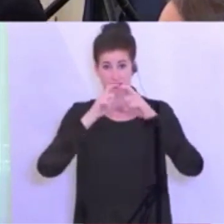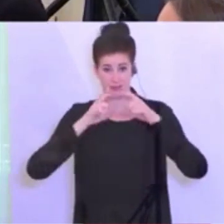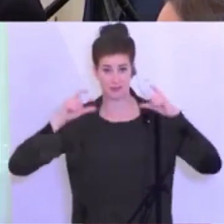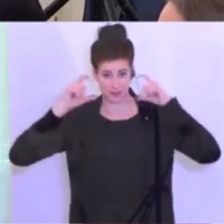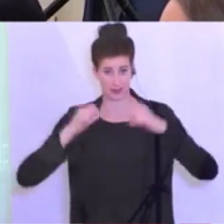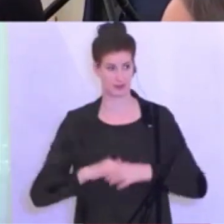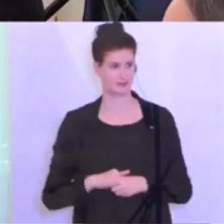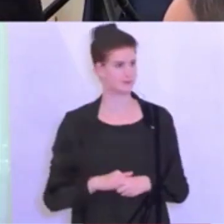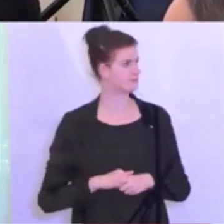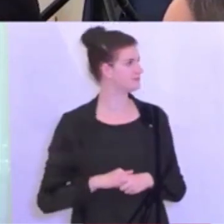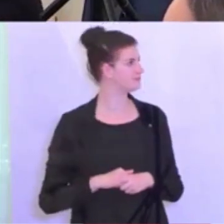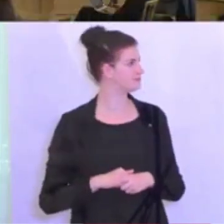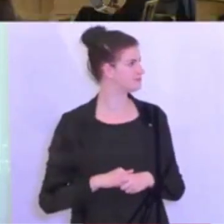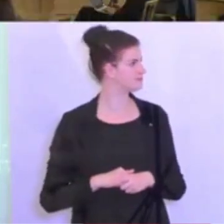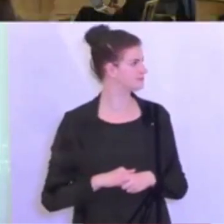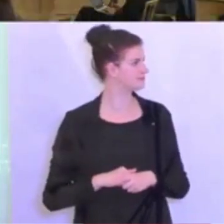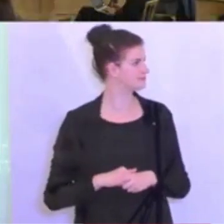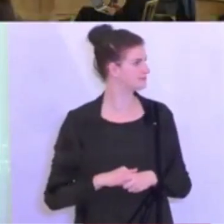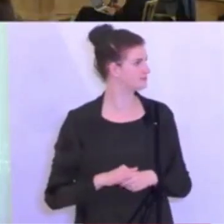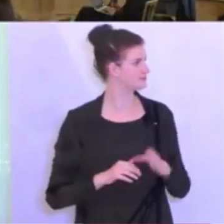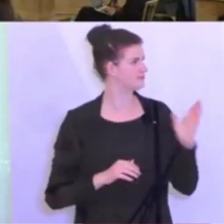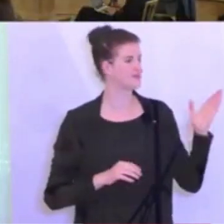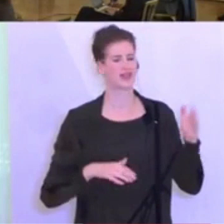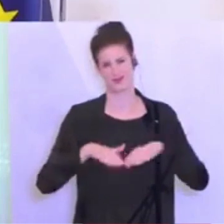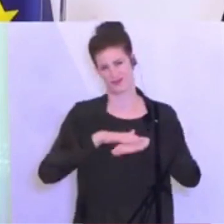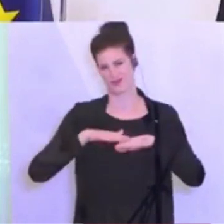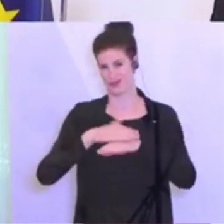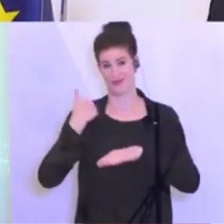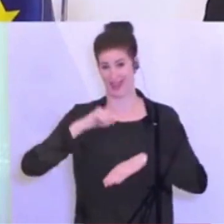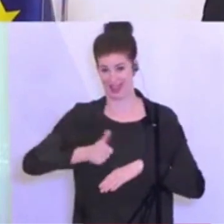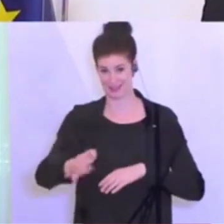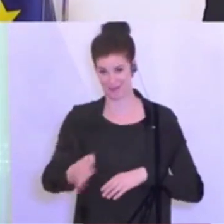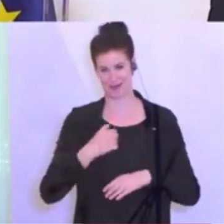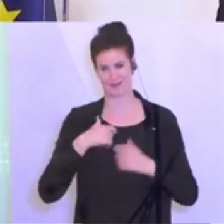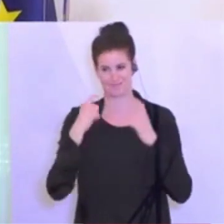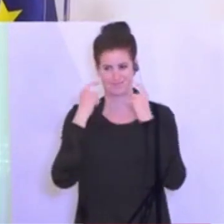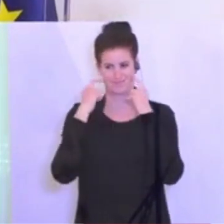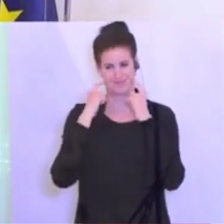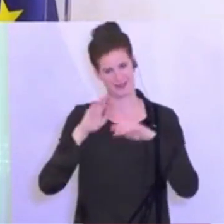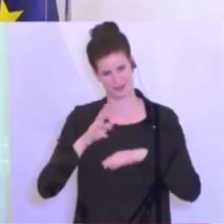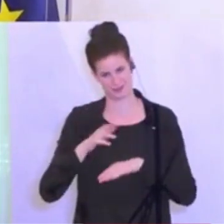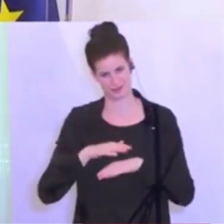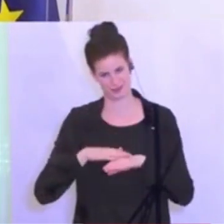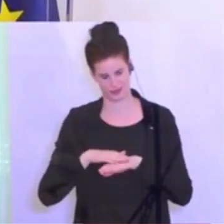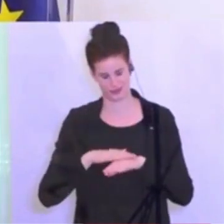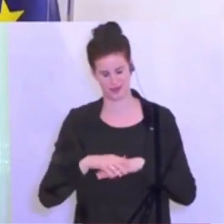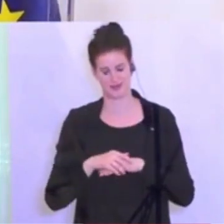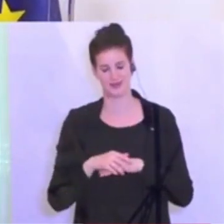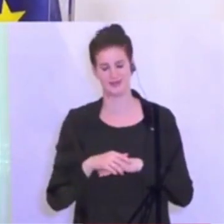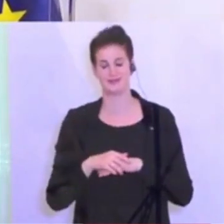Also, Entschuldigung, Herr Jungwirth, dass ich bei Ihrer ersten Frage zu lachen begonnen habe. Also, ich habe so jemanden noch nicht getroffen.